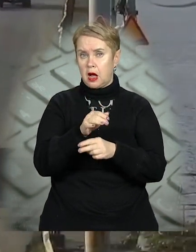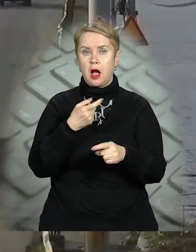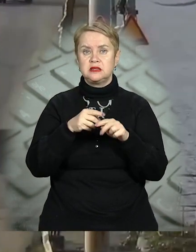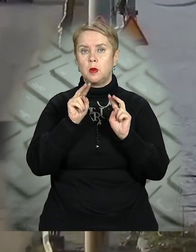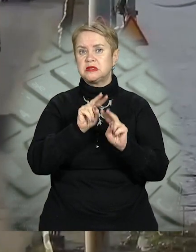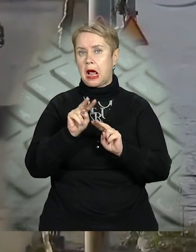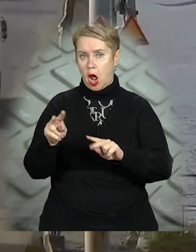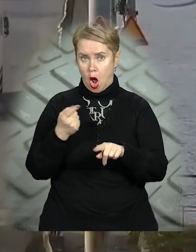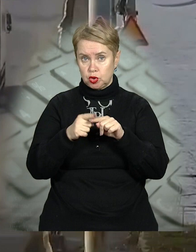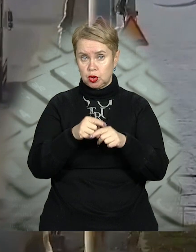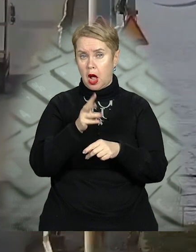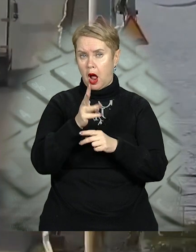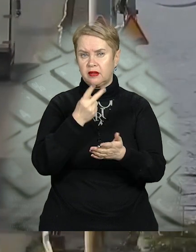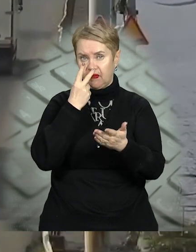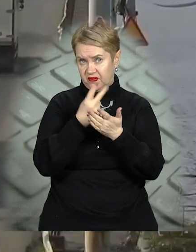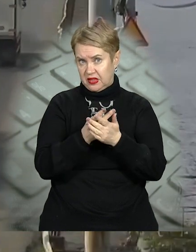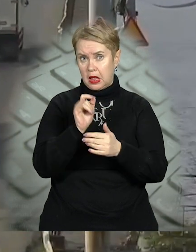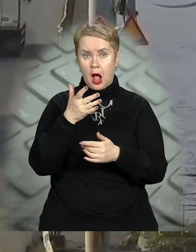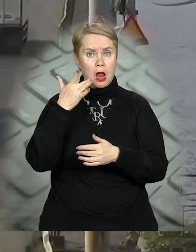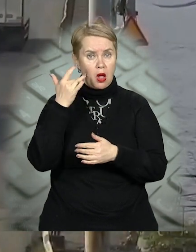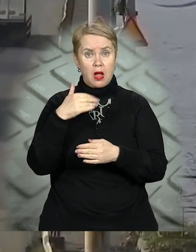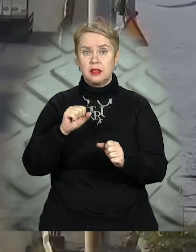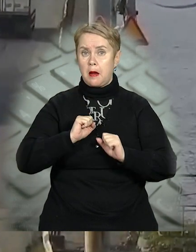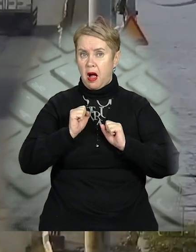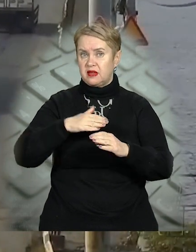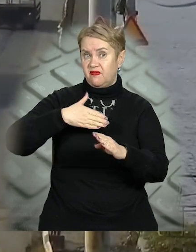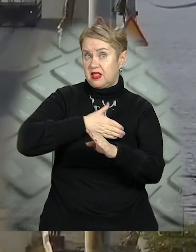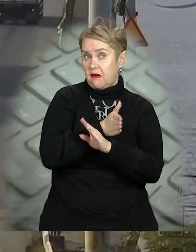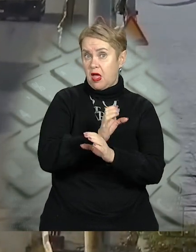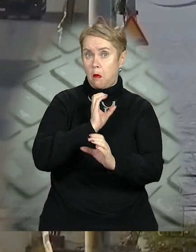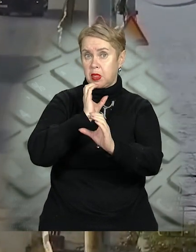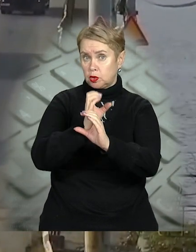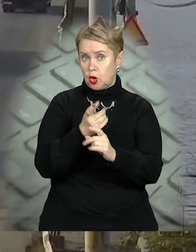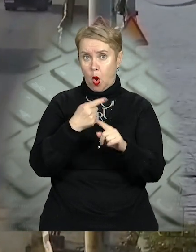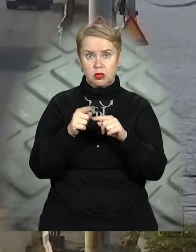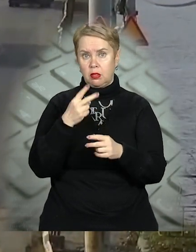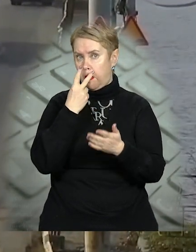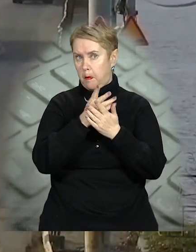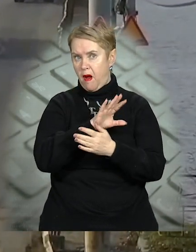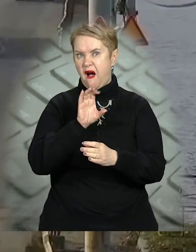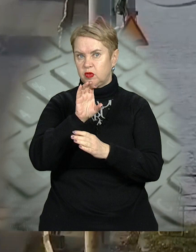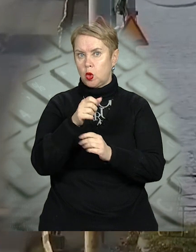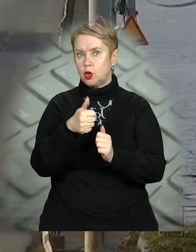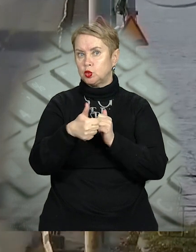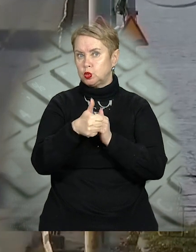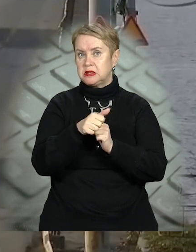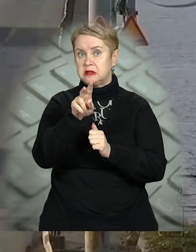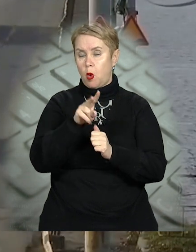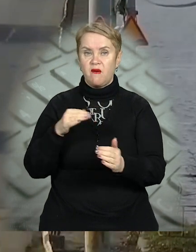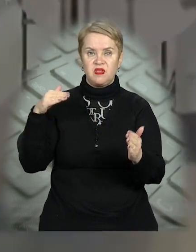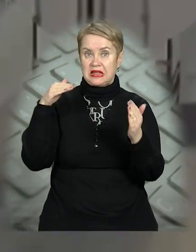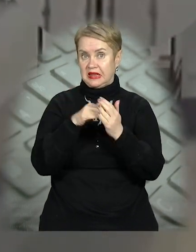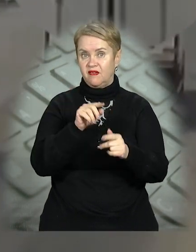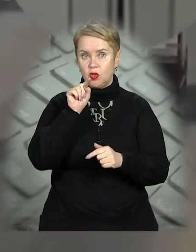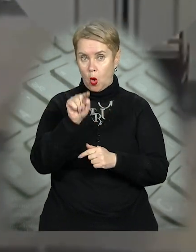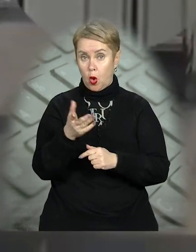відеоспостереження. На кадрах чітко видно, як легковик намагався об'їхати вантажівку. Однак не помітив авто на сусідній смузі і влетів в